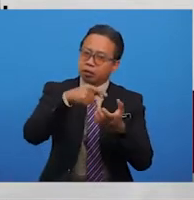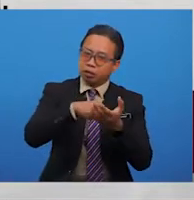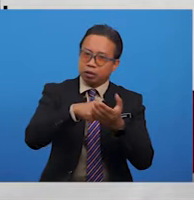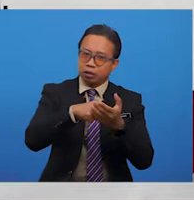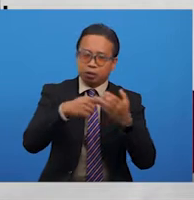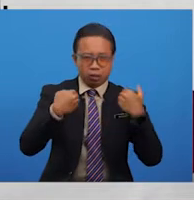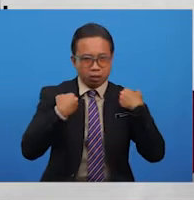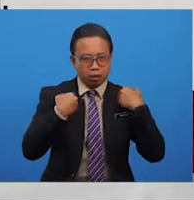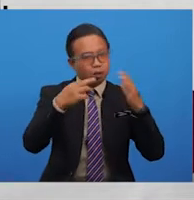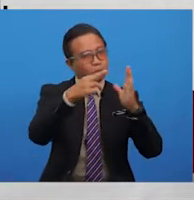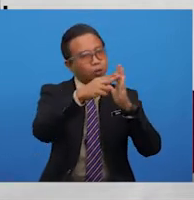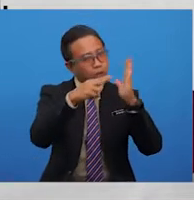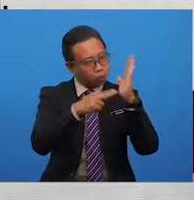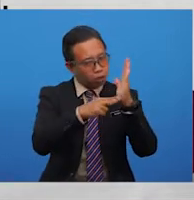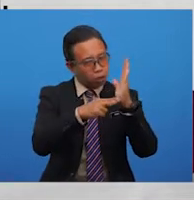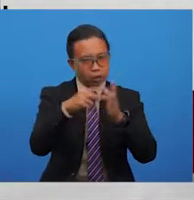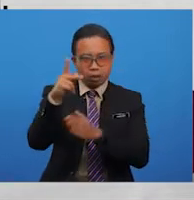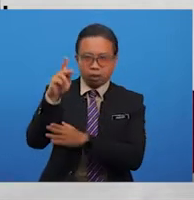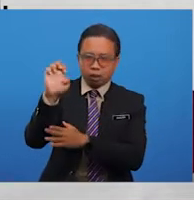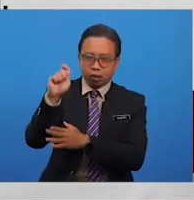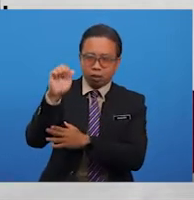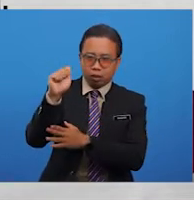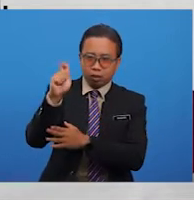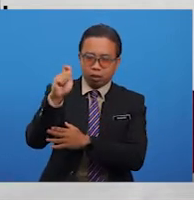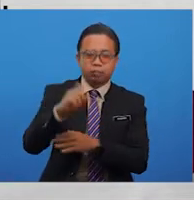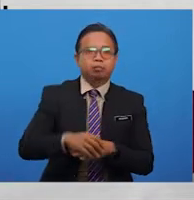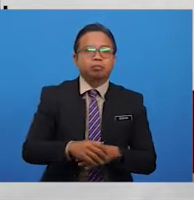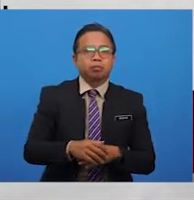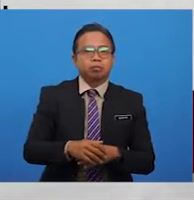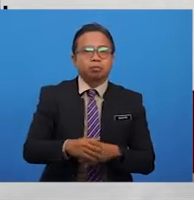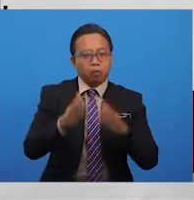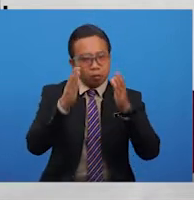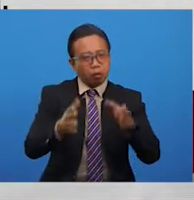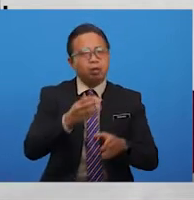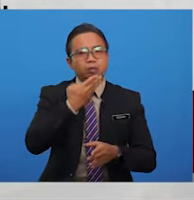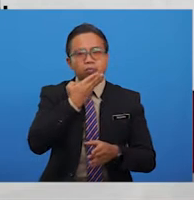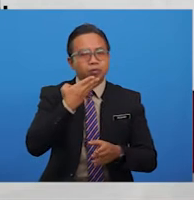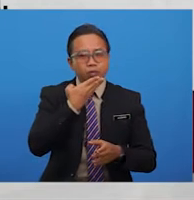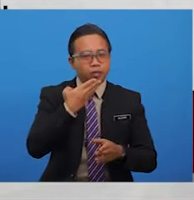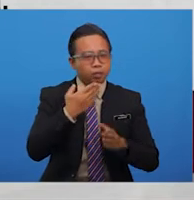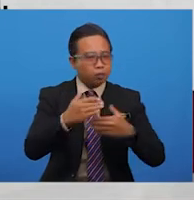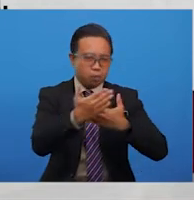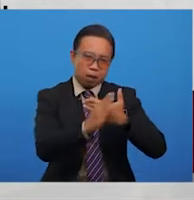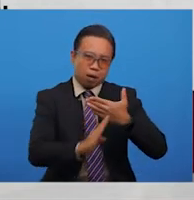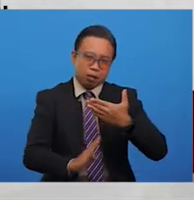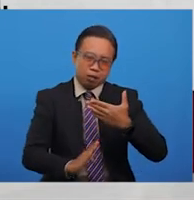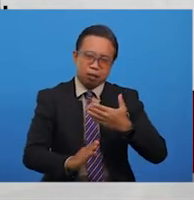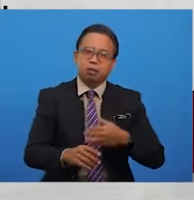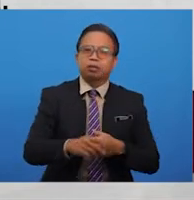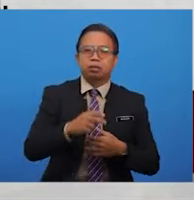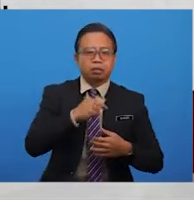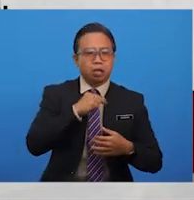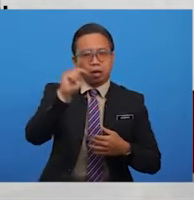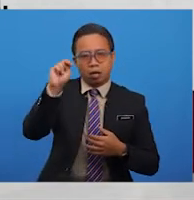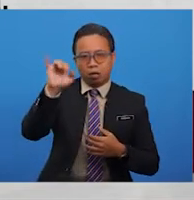mempunyai peraturan yang ketat dan remaja menganggap pekerjaan ini membahayakan nyawa mereka.